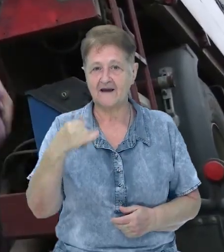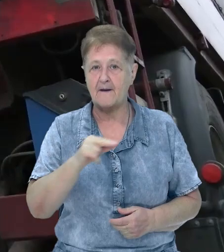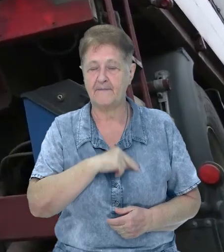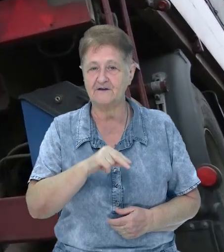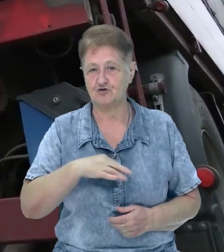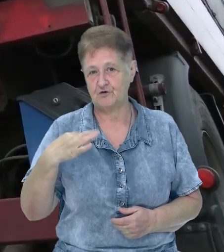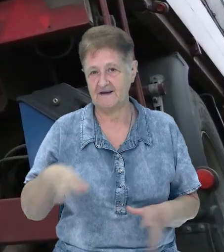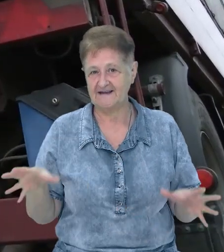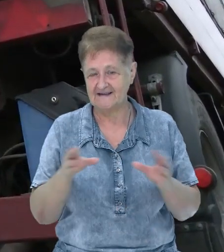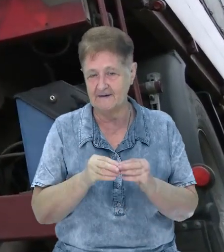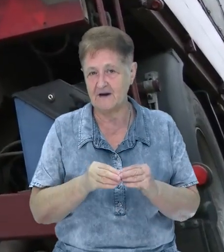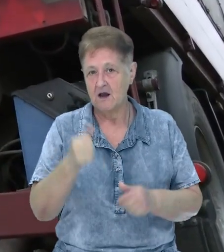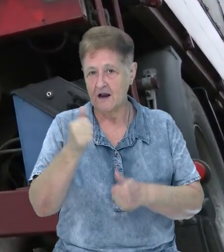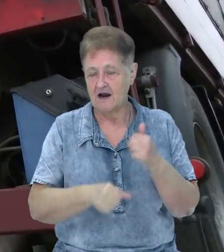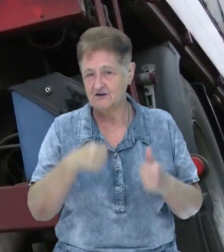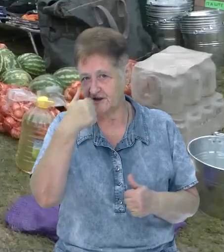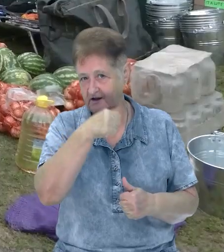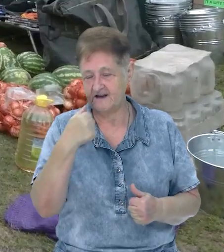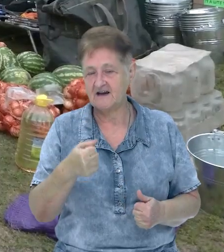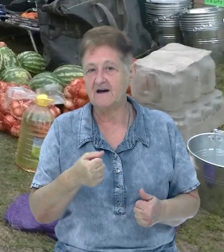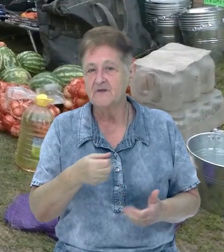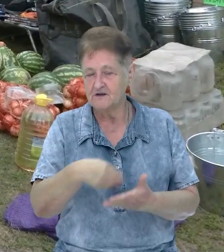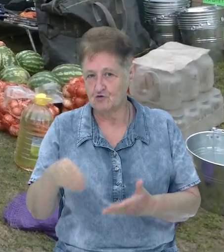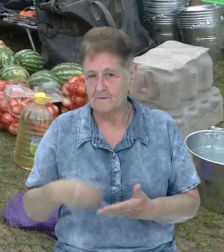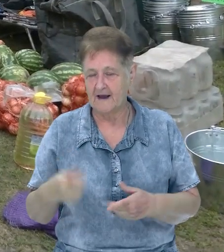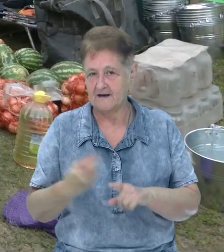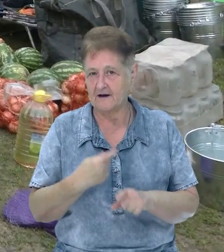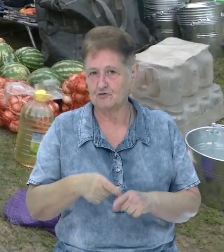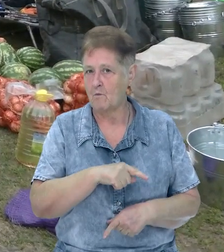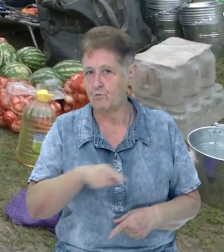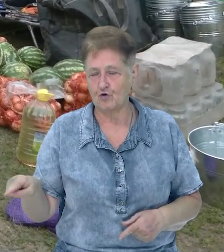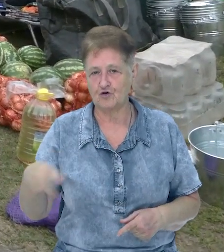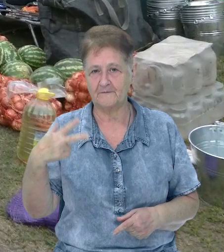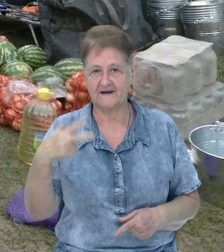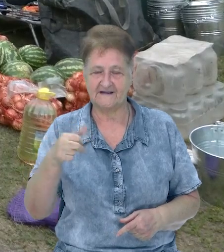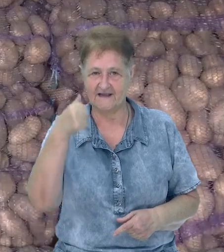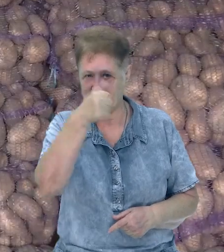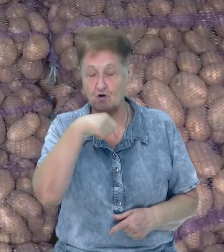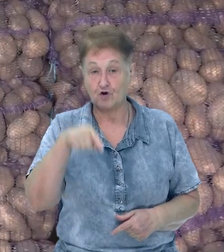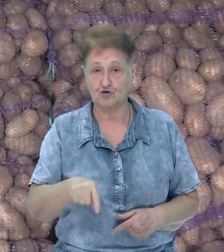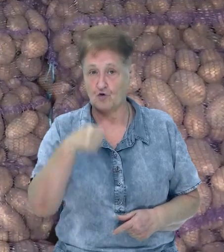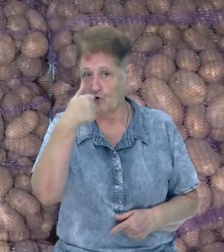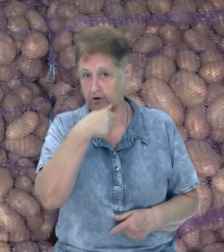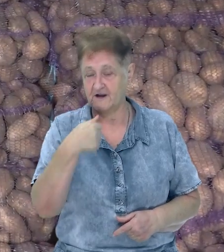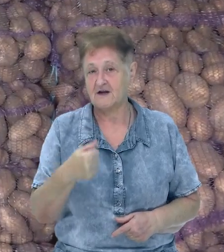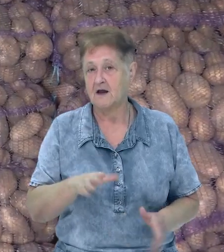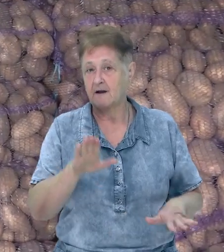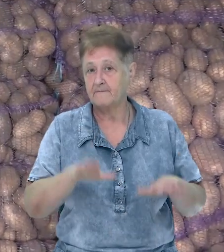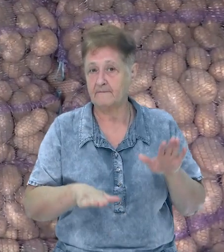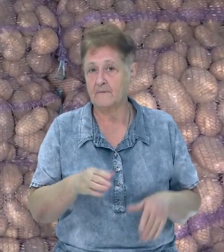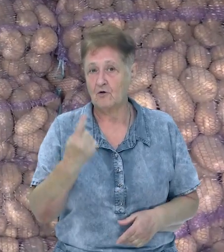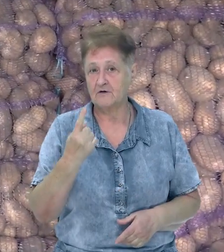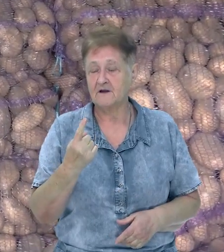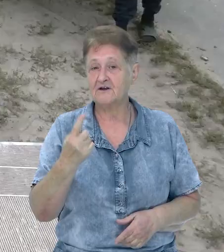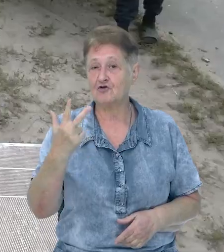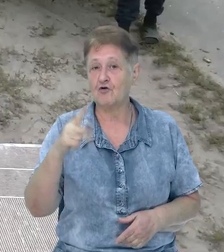працює з сином. Валерій щосезонно скуповує картоплю на Новгородськівщині протягом 30 років. Цьогоріч за кілограм пропонує селянам